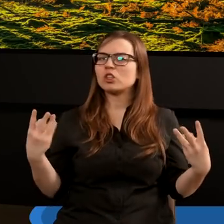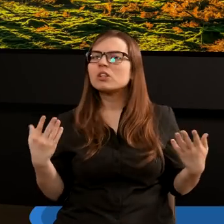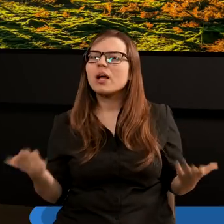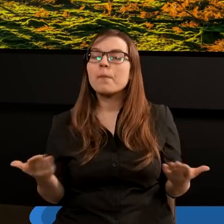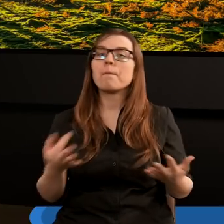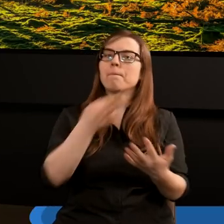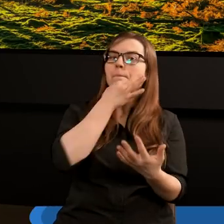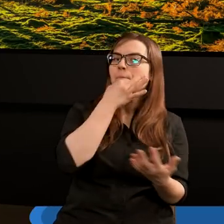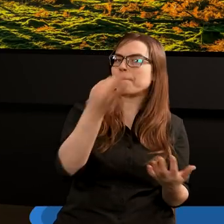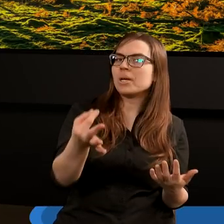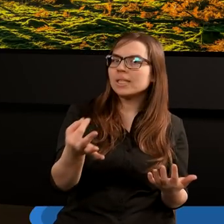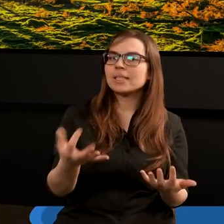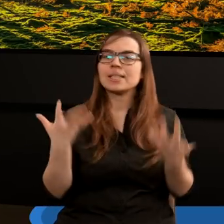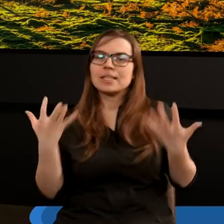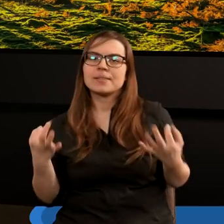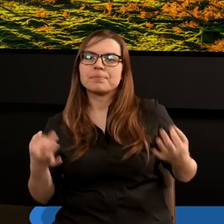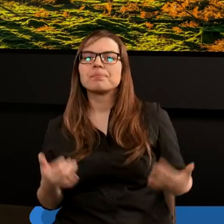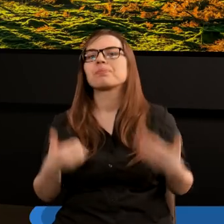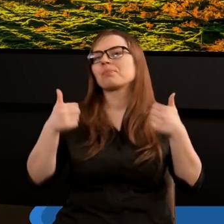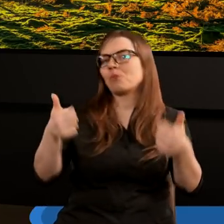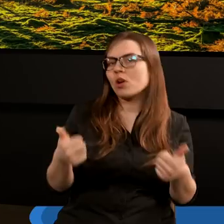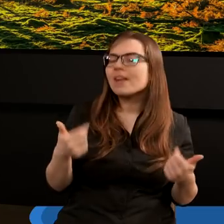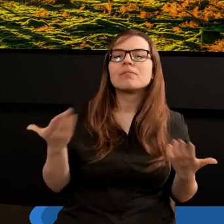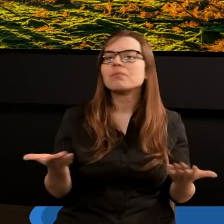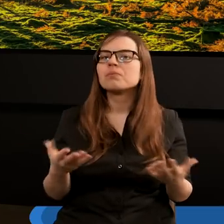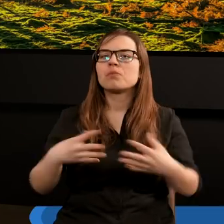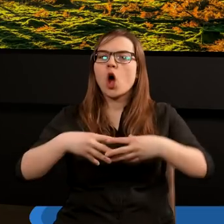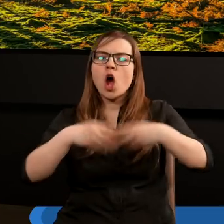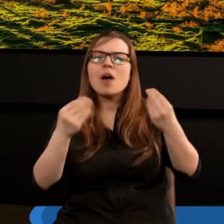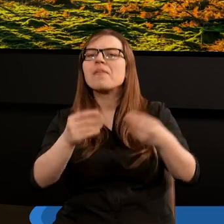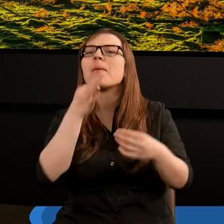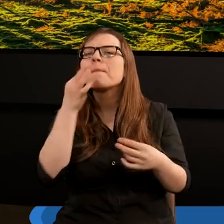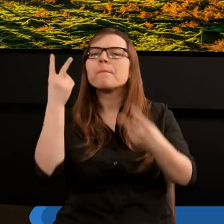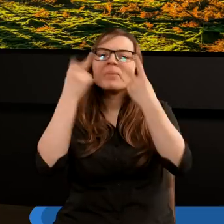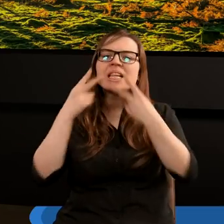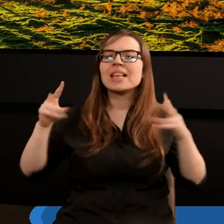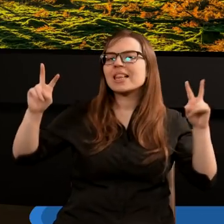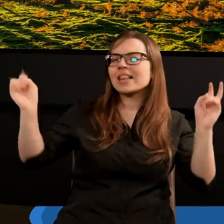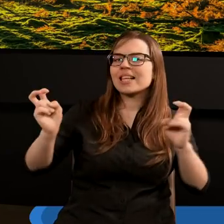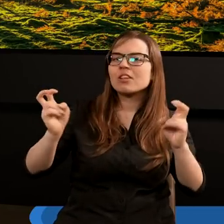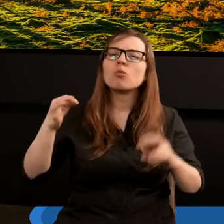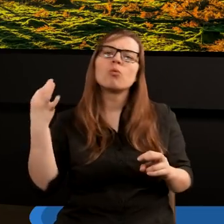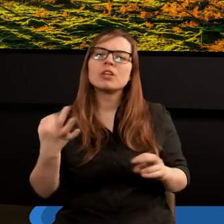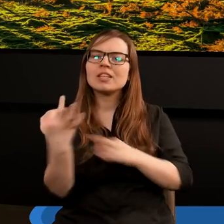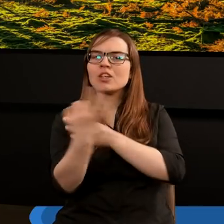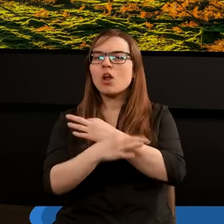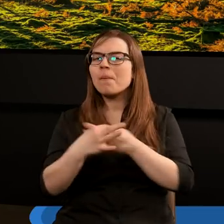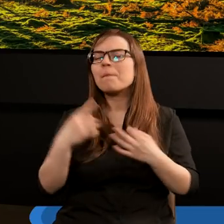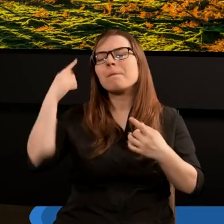ważne. No ale takie pytanie, które chciałbym postawić, ono rodzi się, gdy czytamy tytuł dzisiejszego